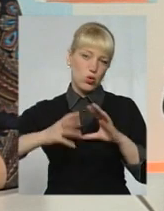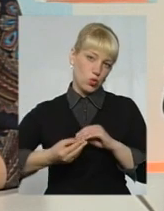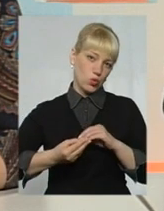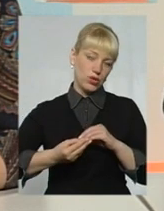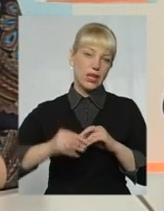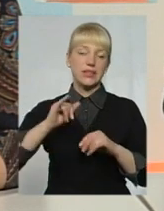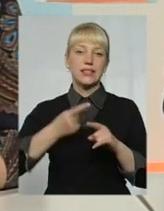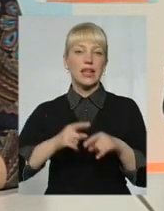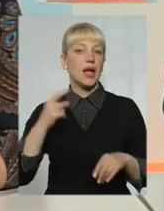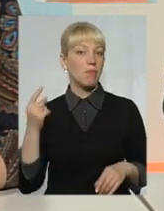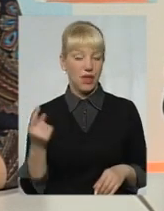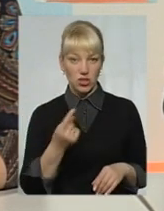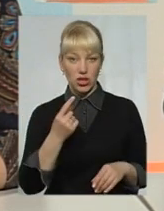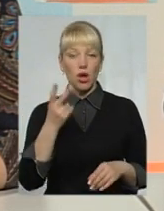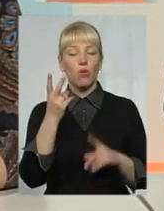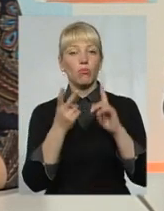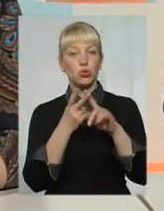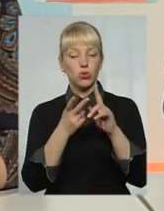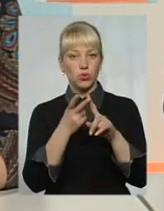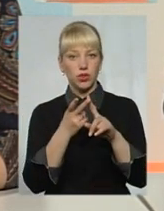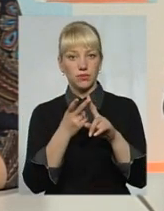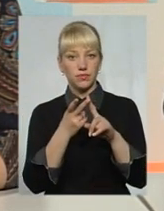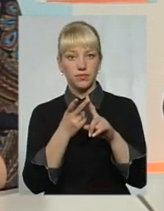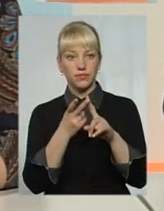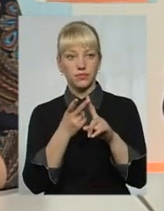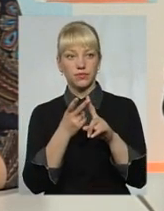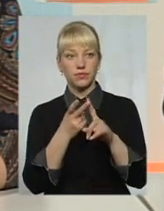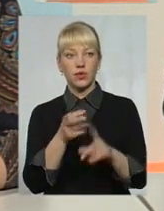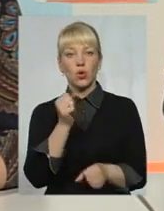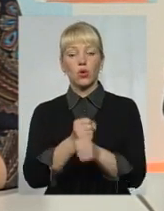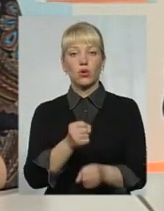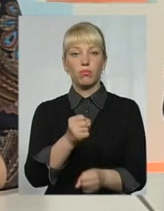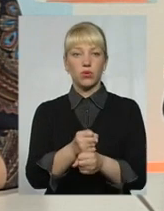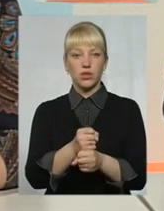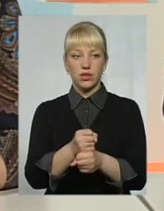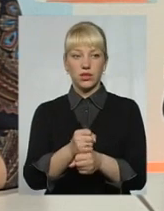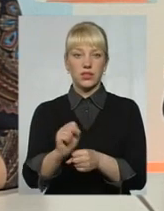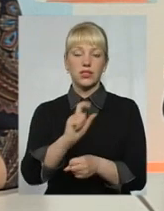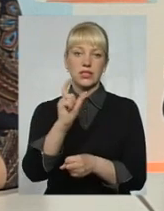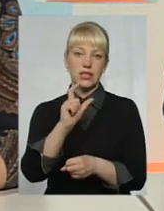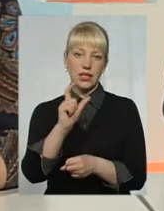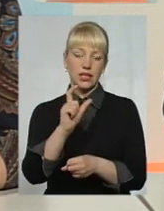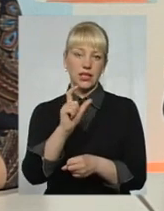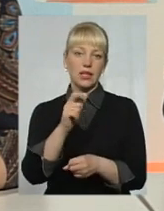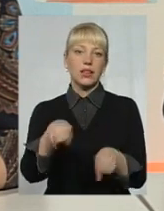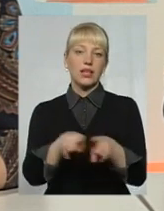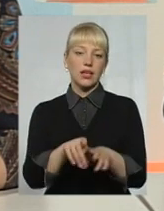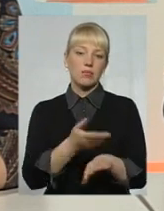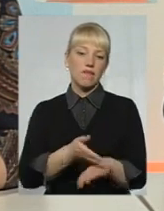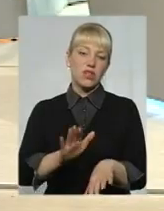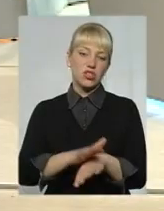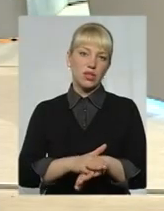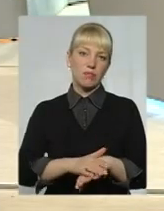І це найперше. А по-друге, робота з безпосередньо такими важкими